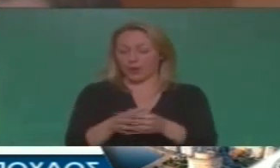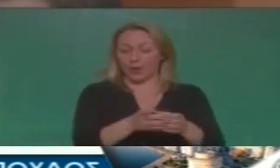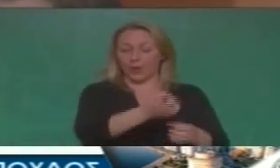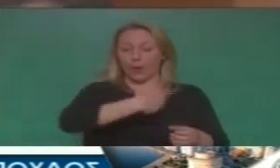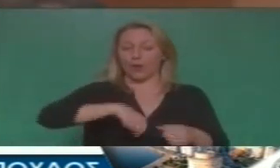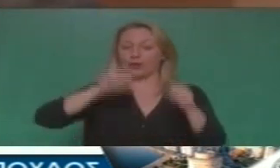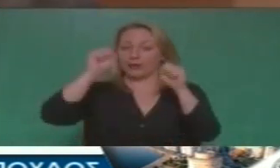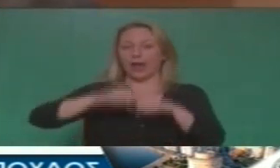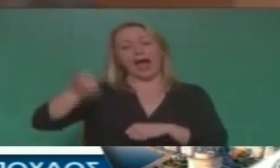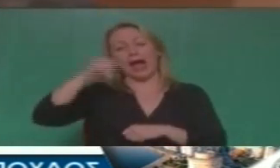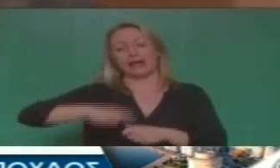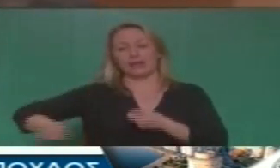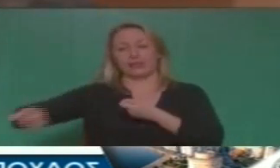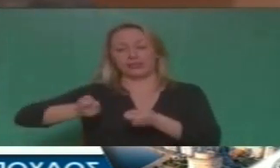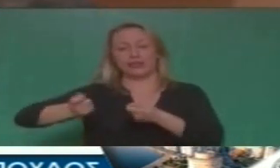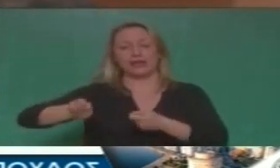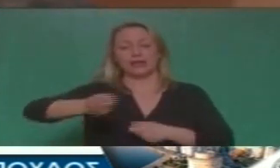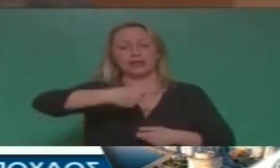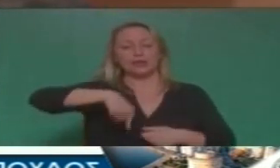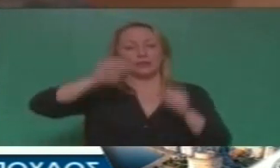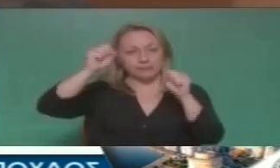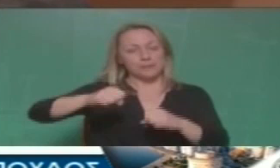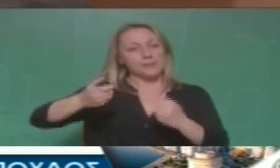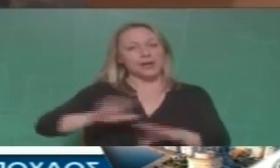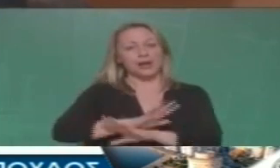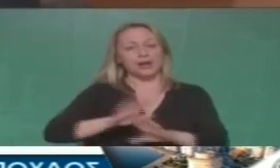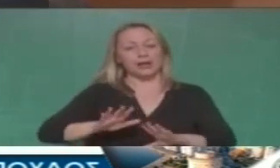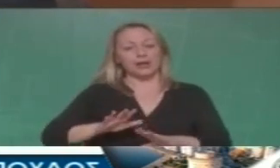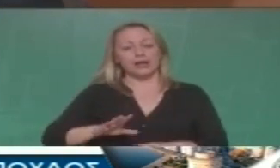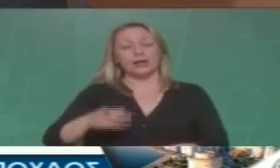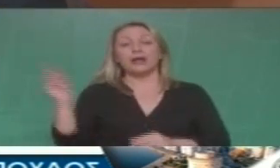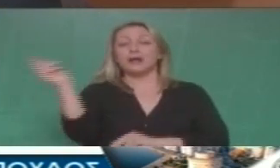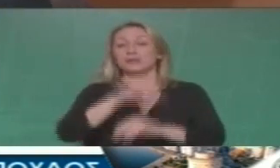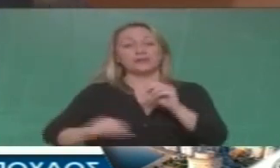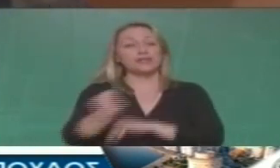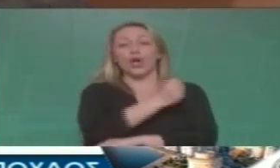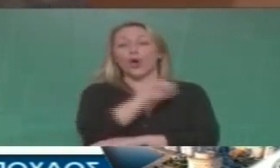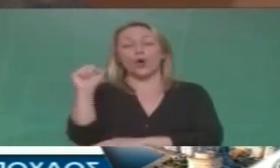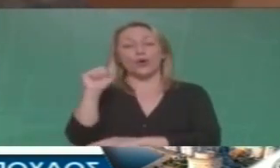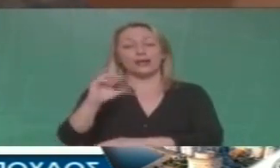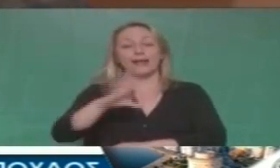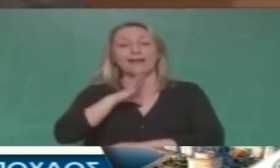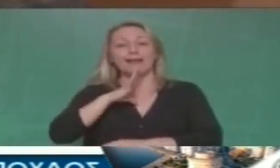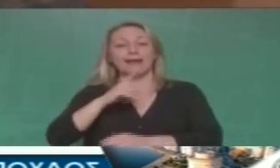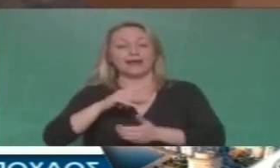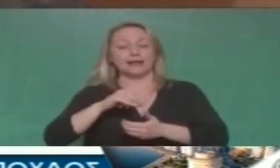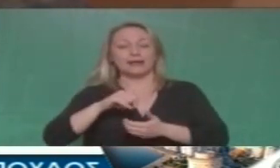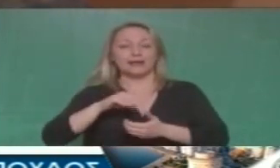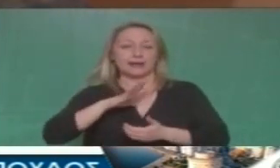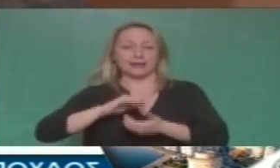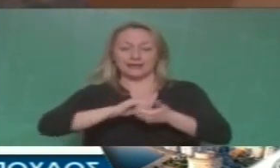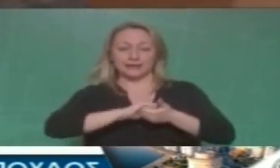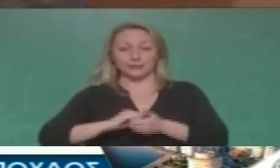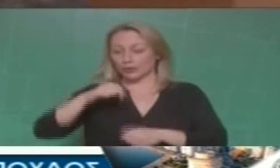με άλλη διοίκηση, με άλλο συγχετισμό και τα λοιπά πάνω σε αυτό το ζήτημα Καταψήφισε μονάχα η λαϊκή συσπήρωση και λευκό ο σημερινός δήμαρχος, ο κύριος Ζέρβας